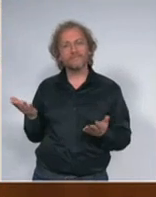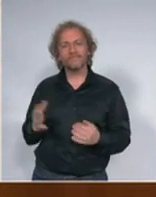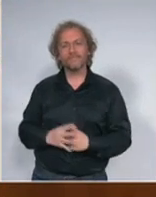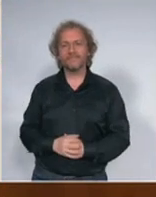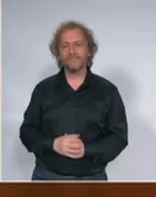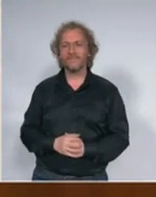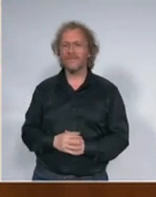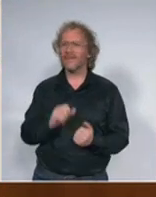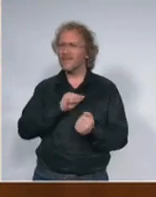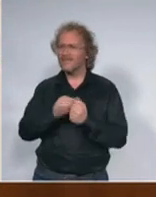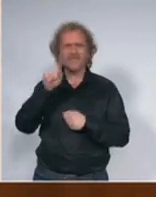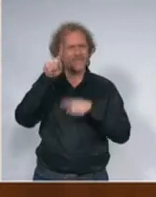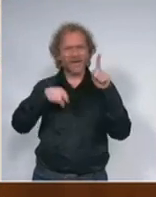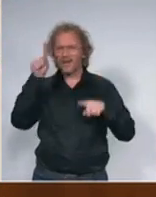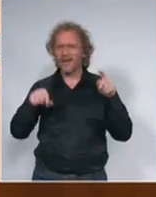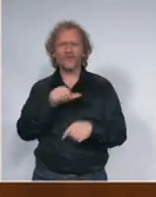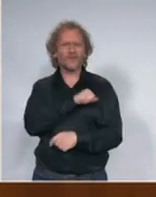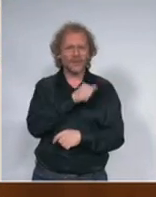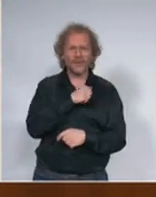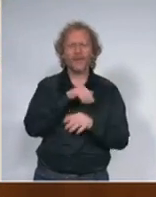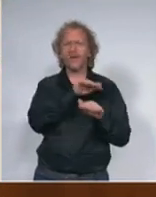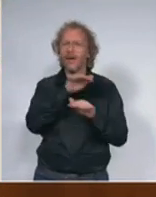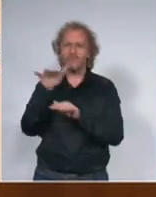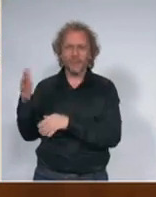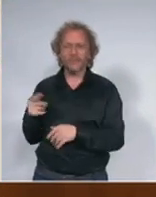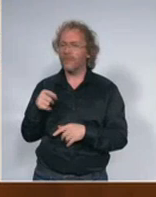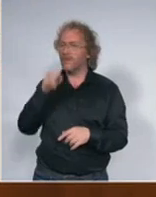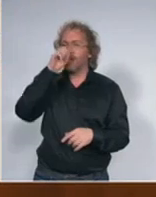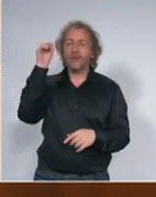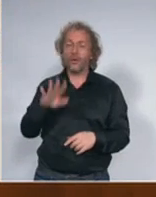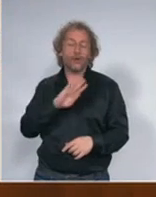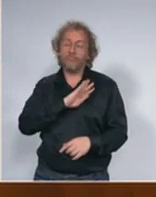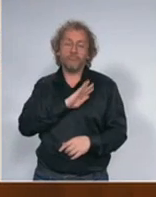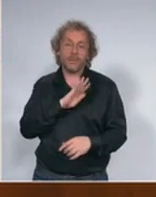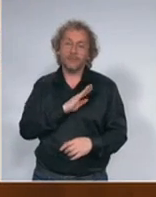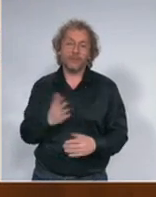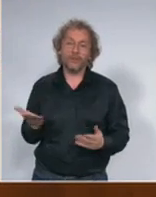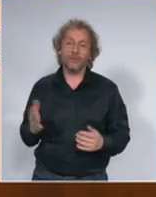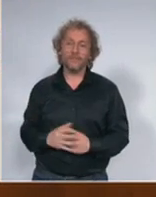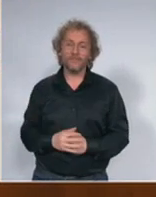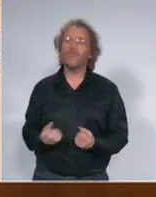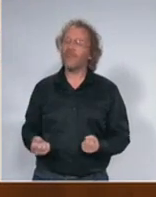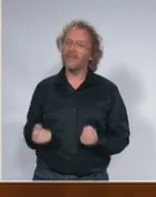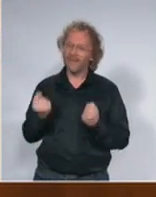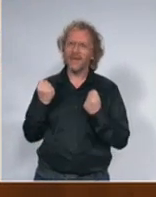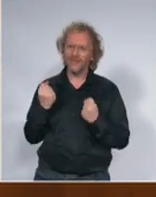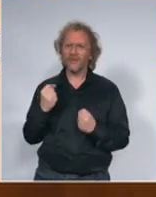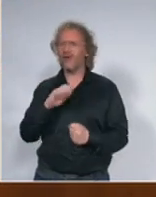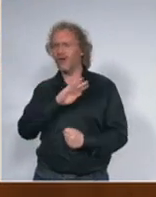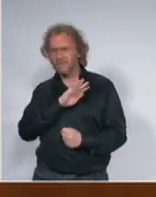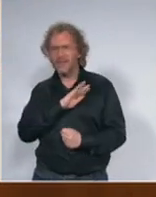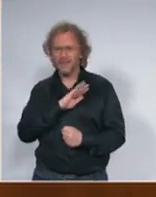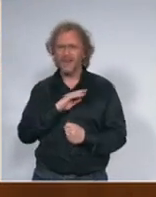ove su najugroženije sa teškim hroničnim bolestima hronične bolesti su